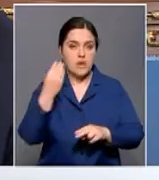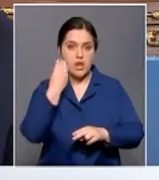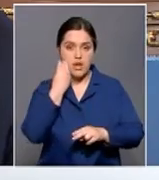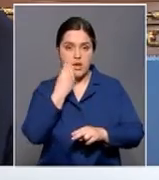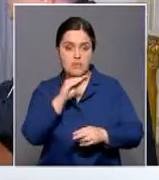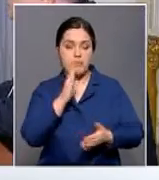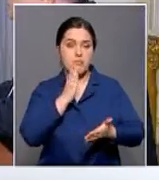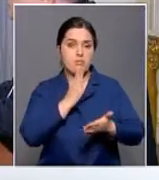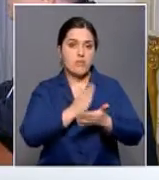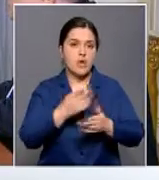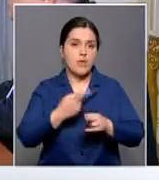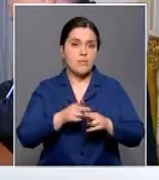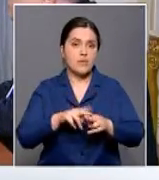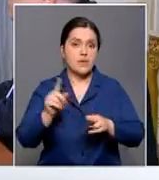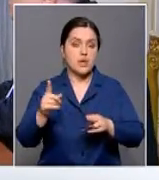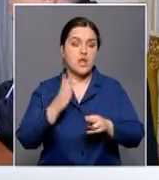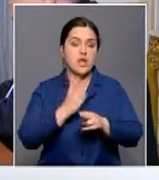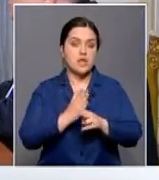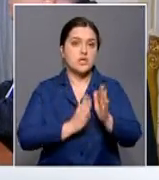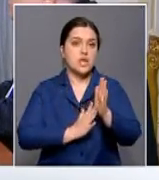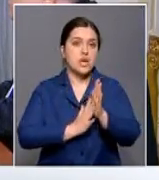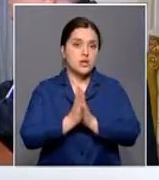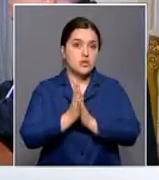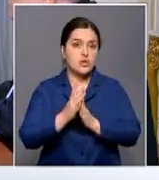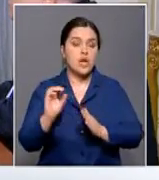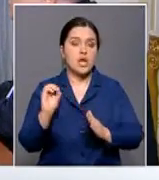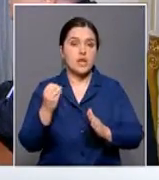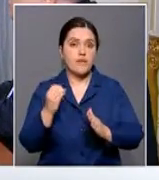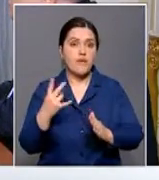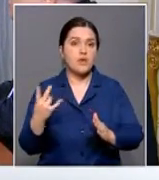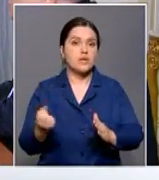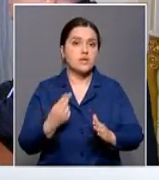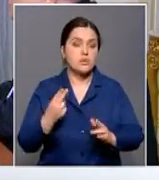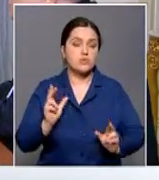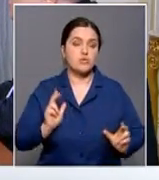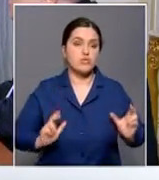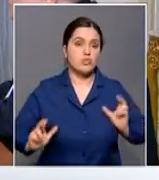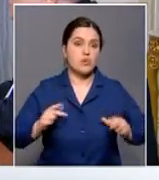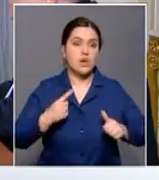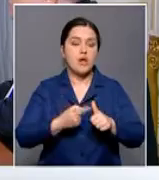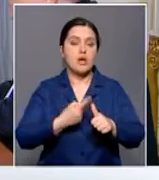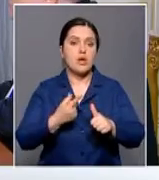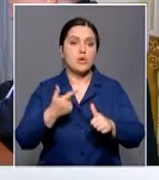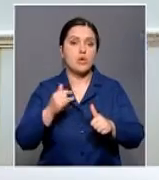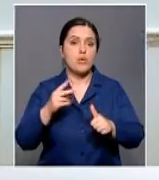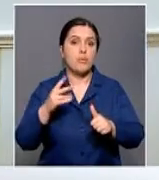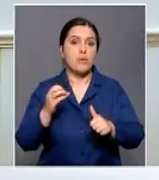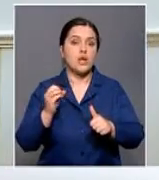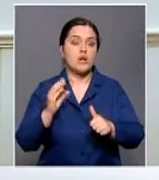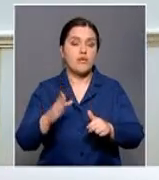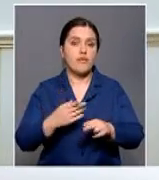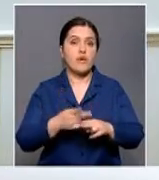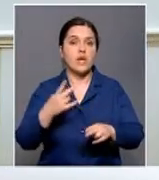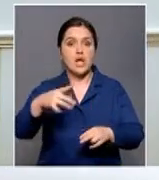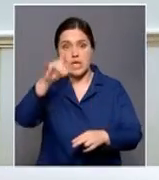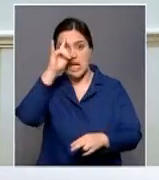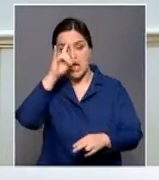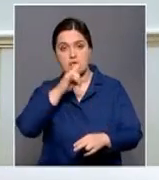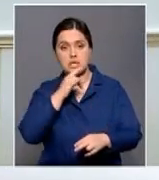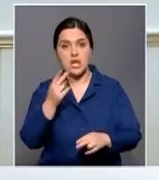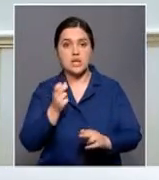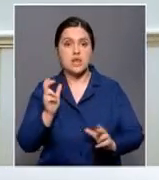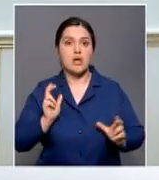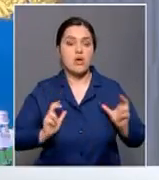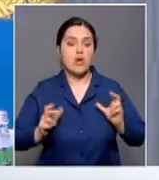растет вместе с главным городом республики. Евразийский национальный университет имени Гумилева и Казахстанский национальный университет